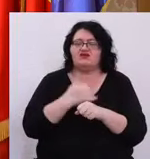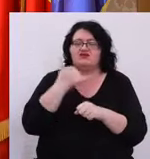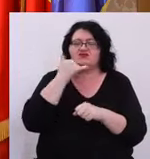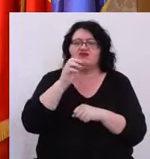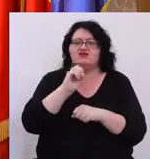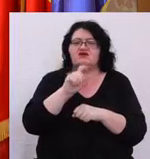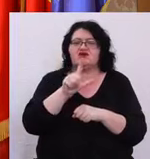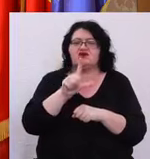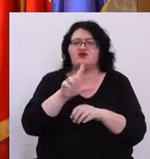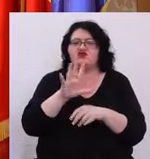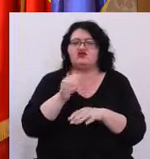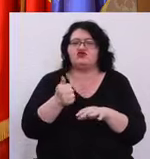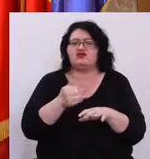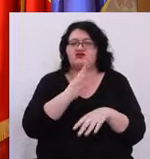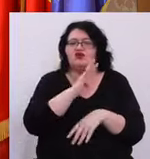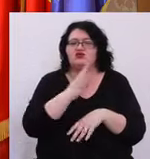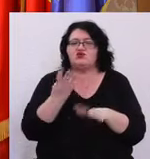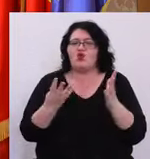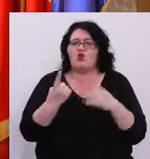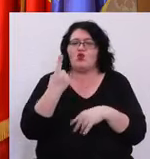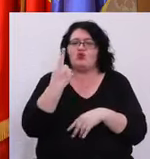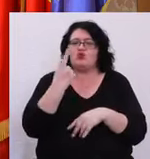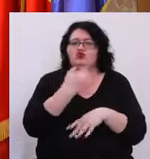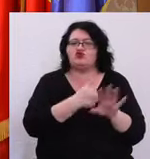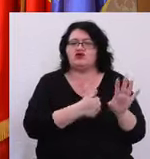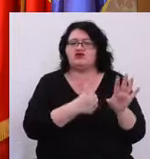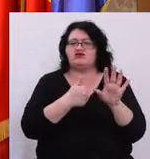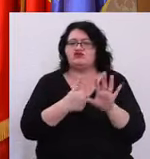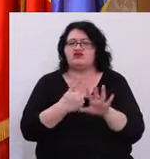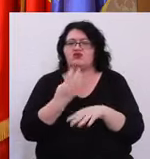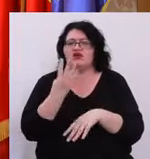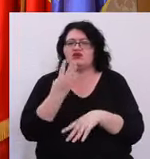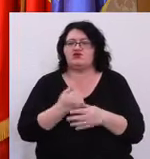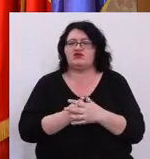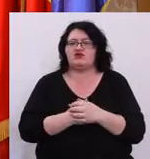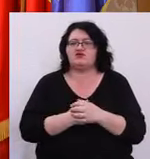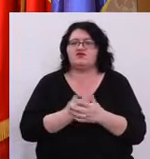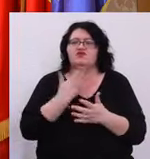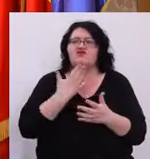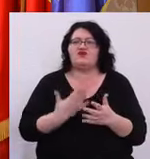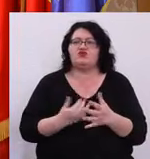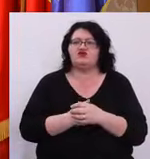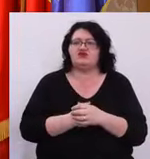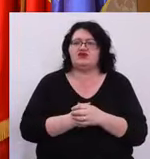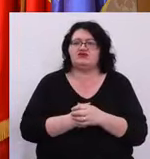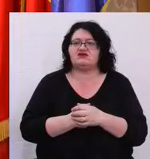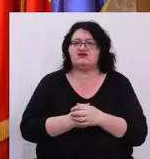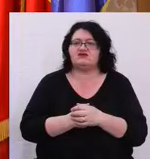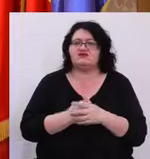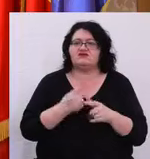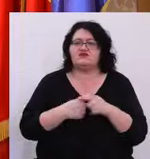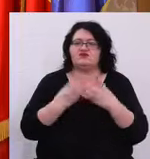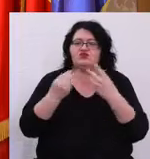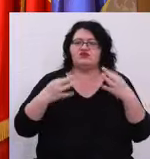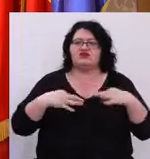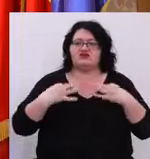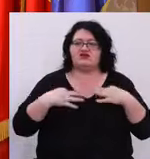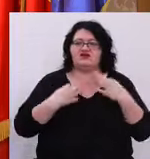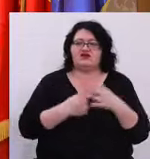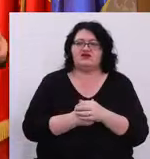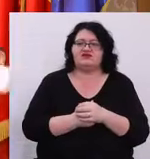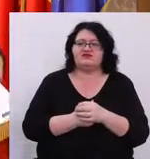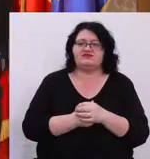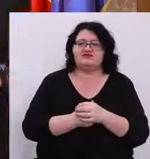telefonul 0256 491 664 Vă mulțumesc și multă sănătate!